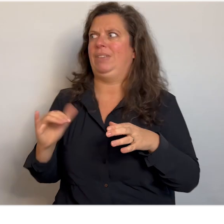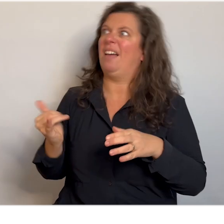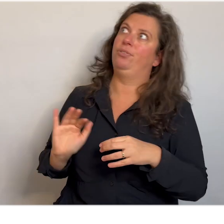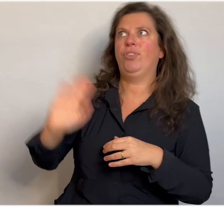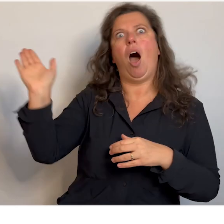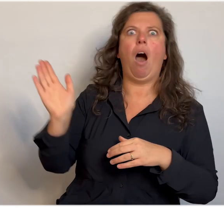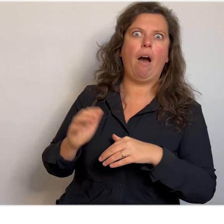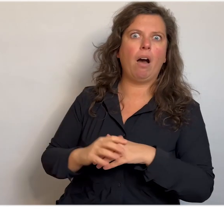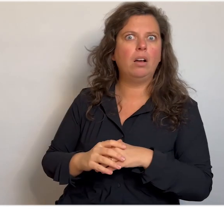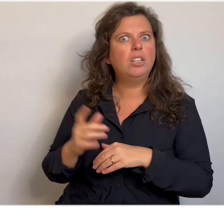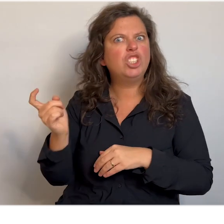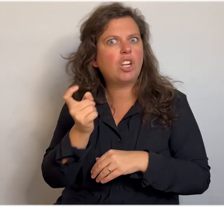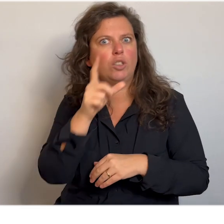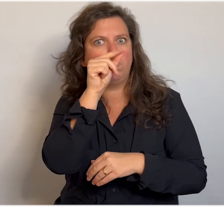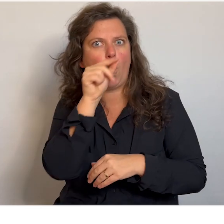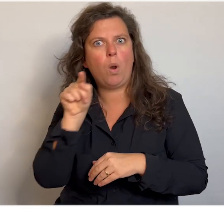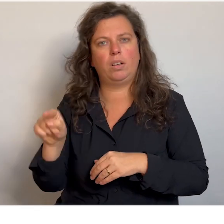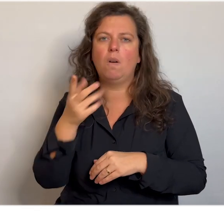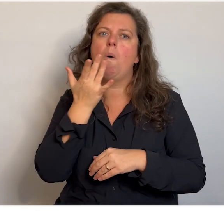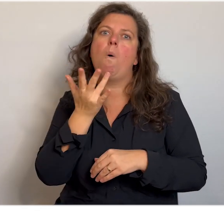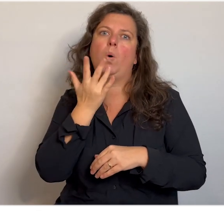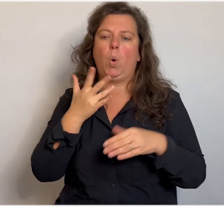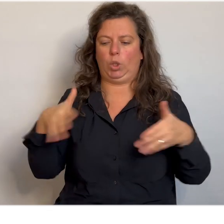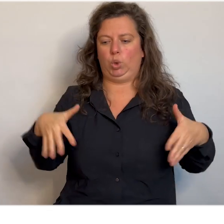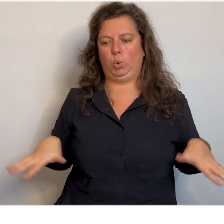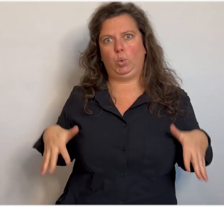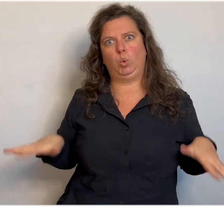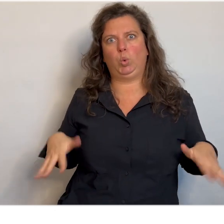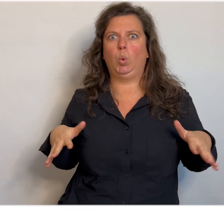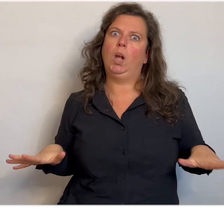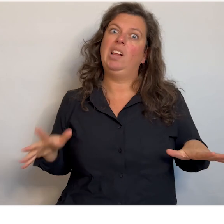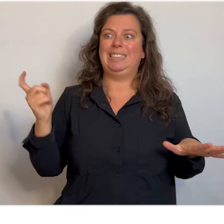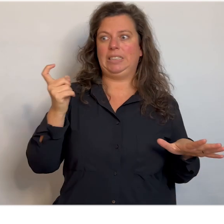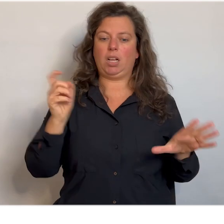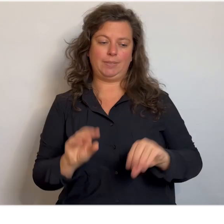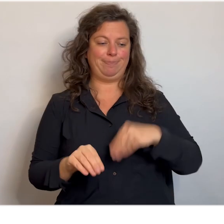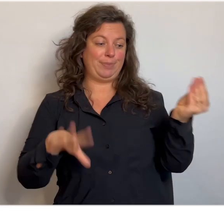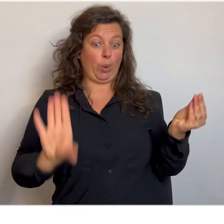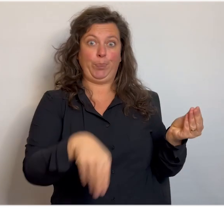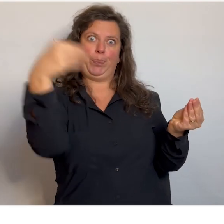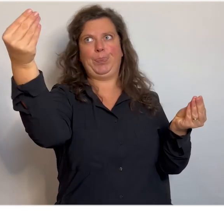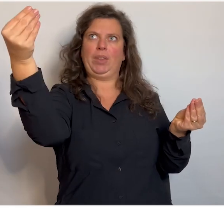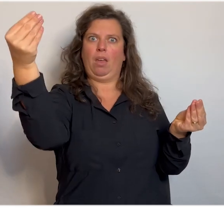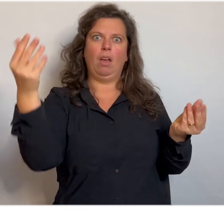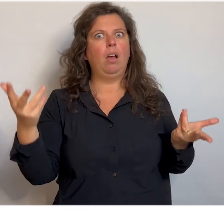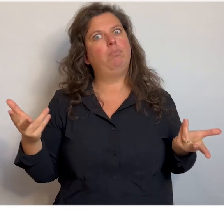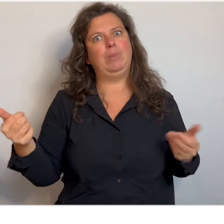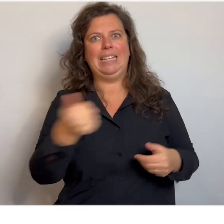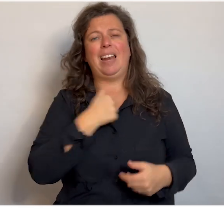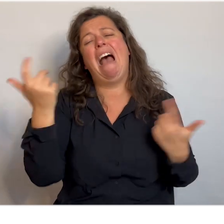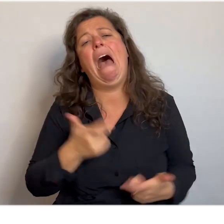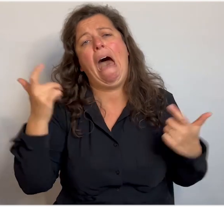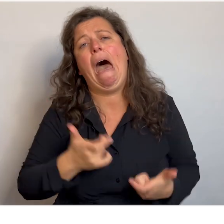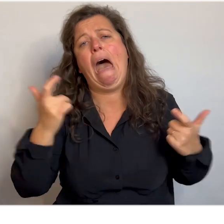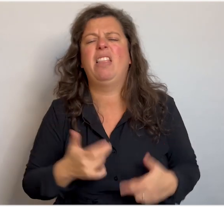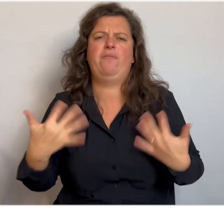dag. Zo meteen dan zit per ongeluk jouw roze tutsu ruk hier nog in. Sta ik daar maar van, ga ik daar. Hoppakee, komt die eruit. Ja, dan lacht iedereen me keihard